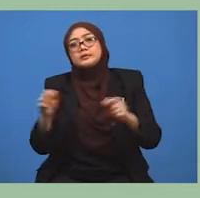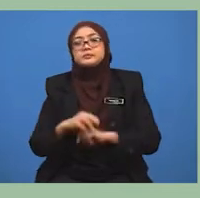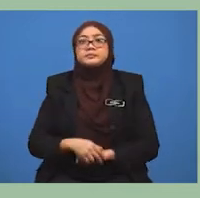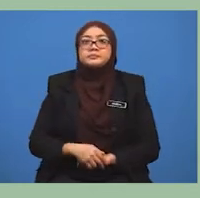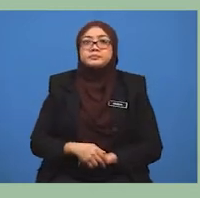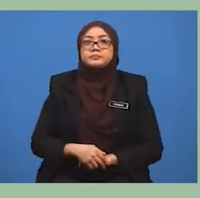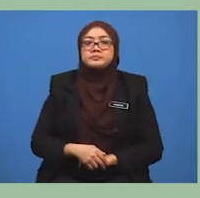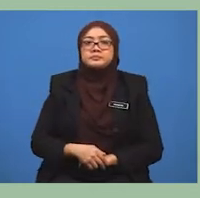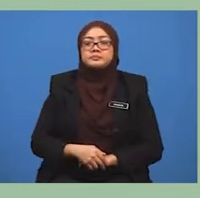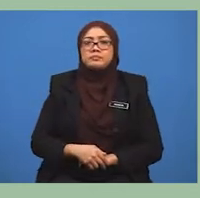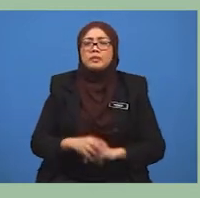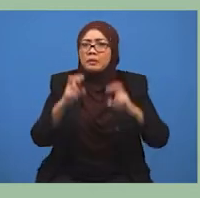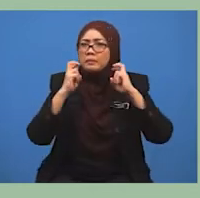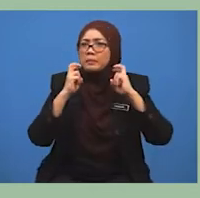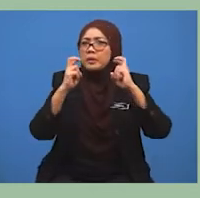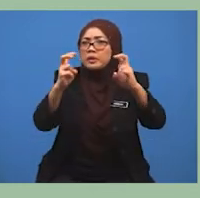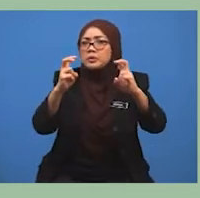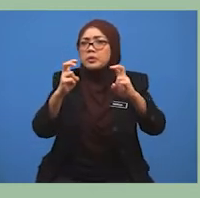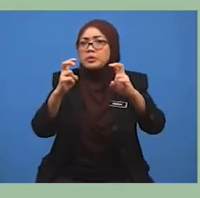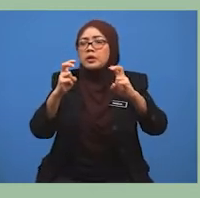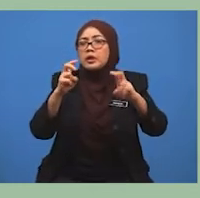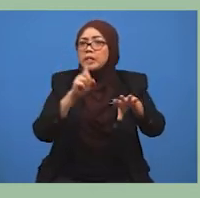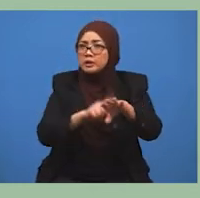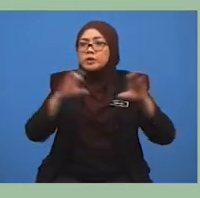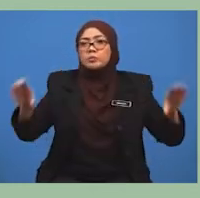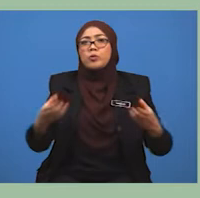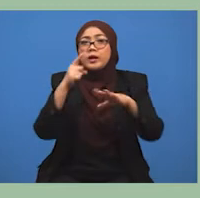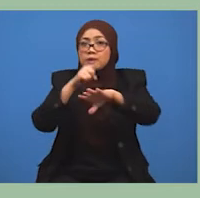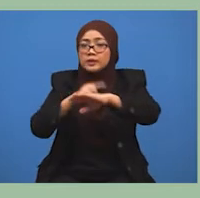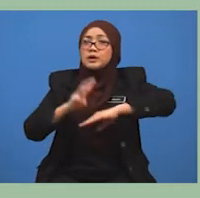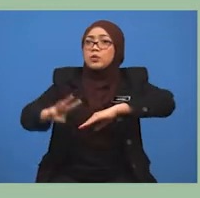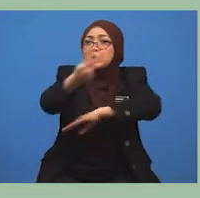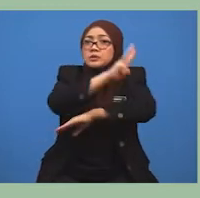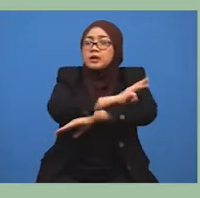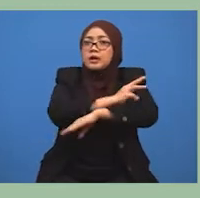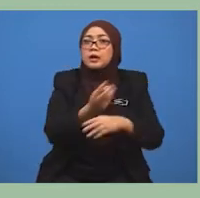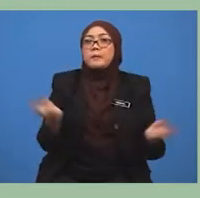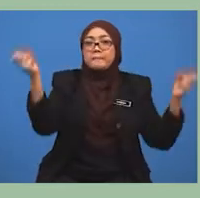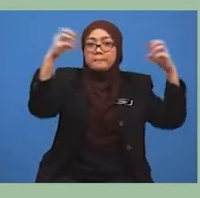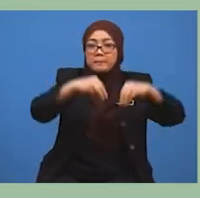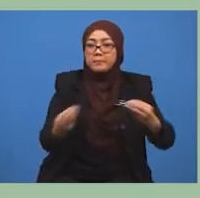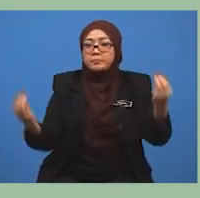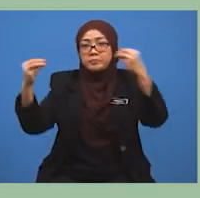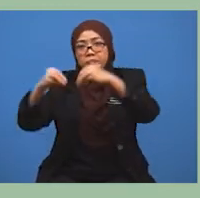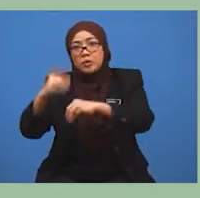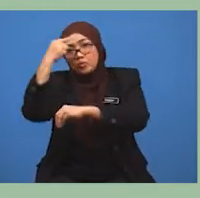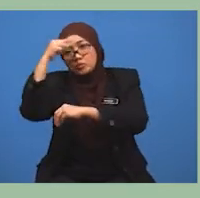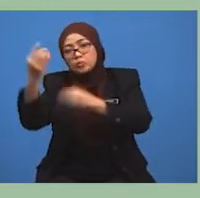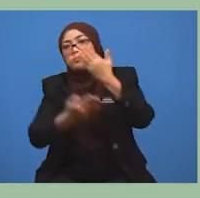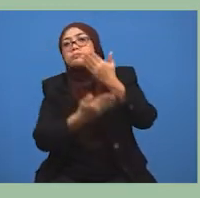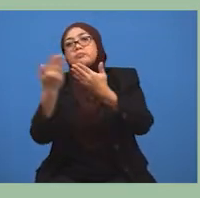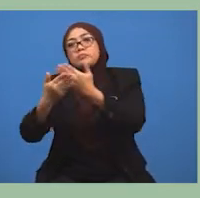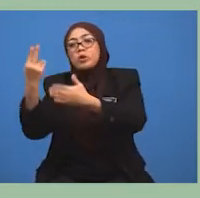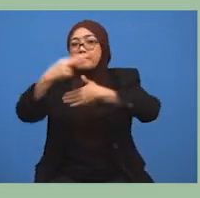-murid, jaringan pengangkutan juga dibina di kawasan pertanian untuk memudahkan